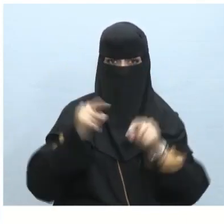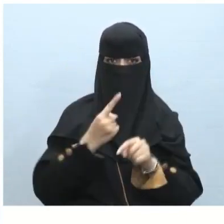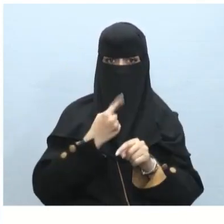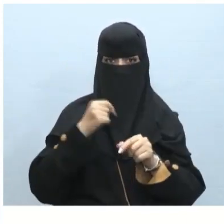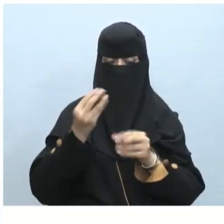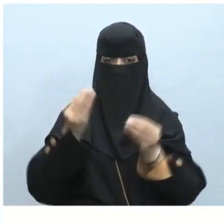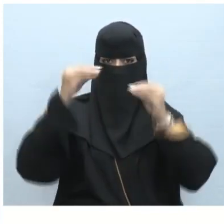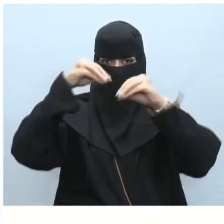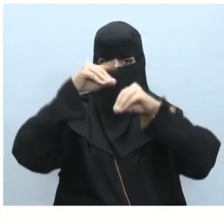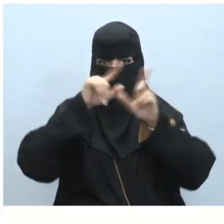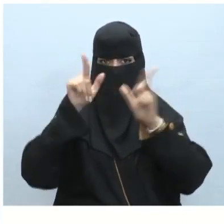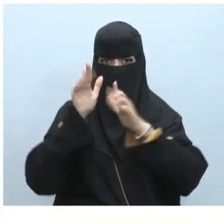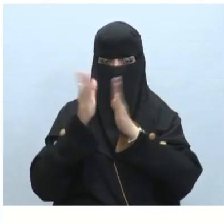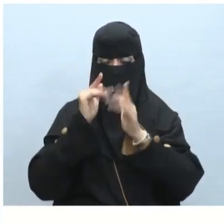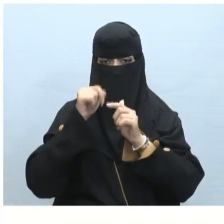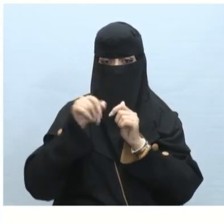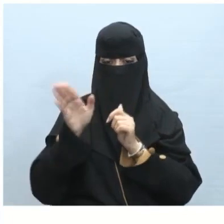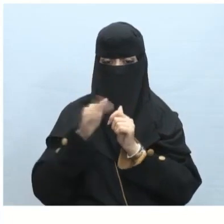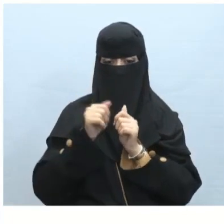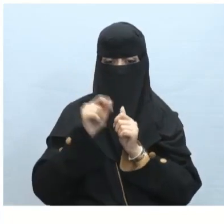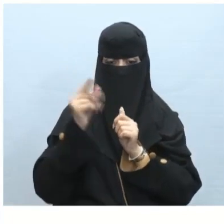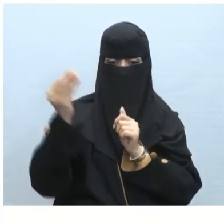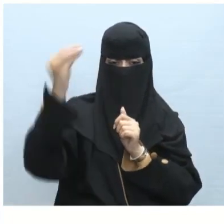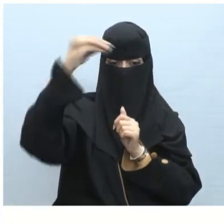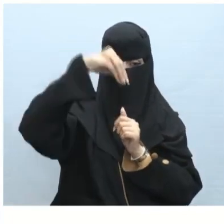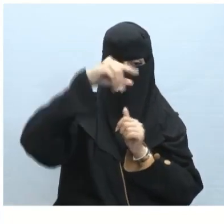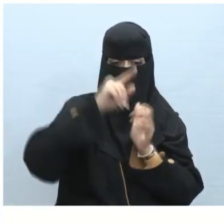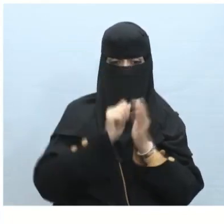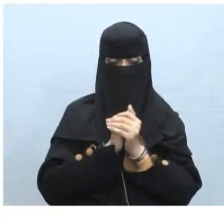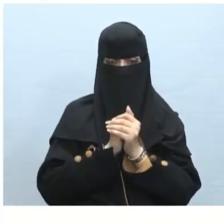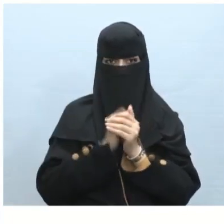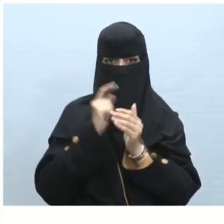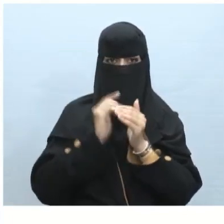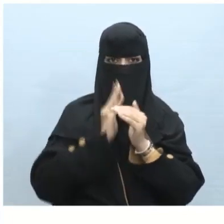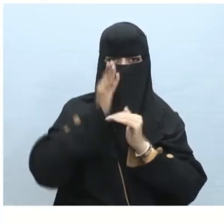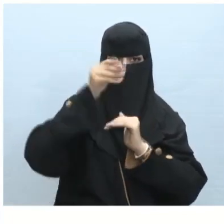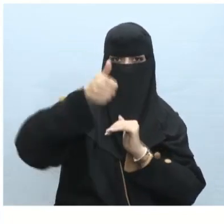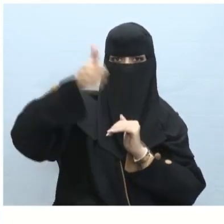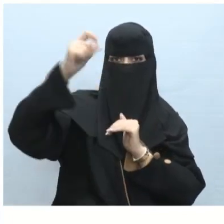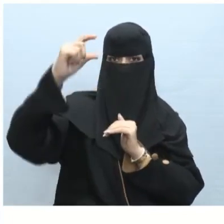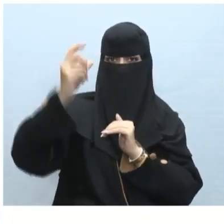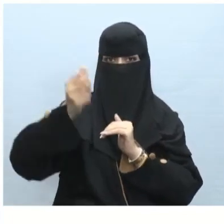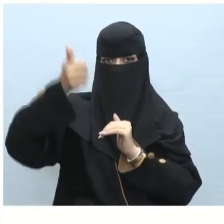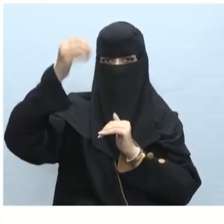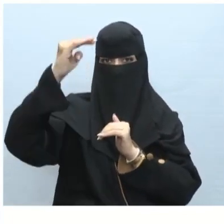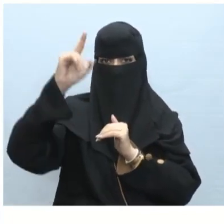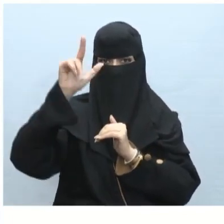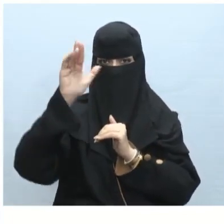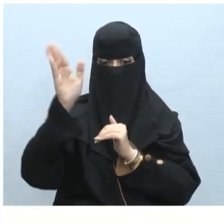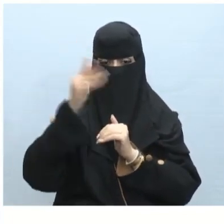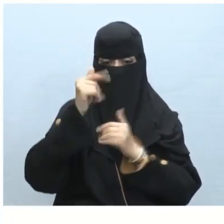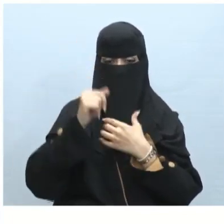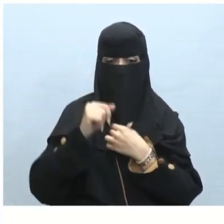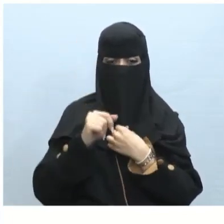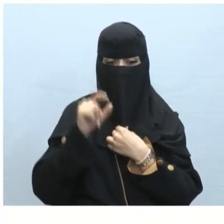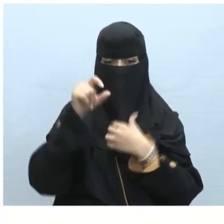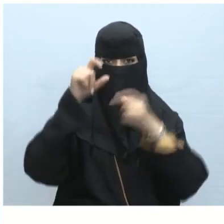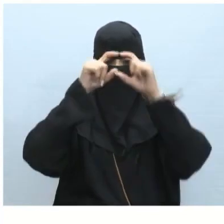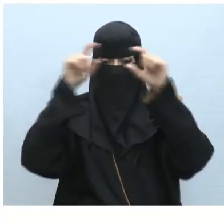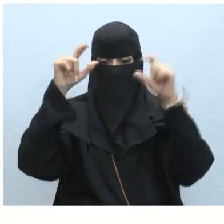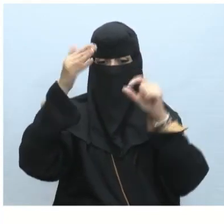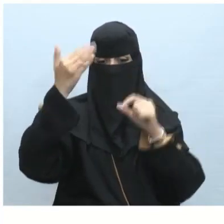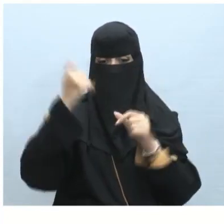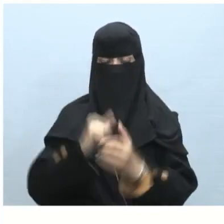إدراج SmartArt إليها بعد ذلك من علامة تبويب إدراج